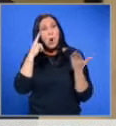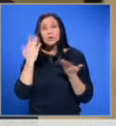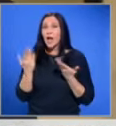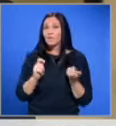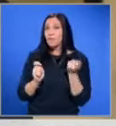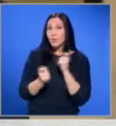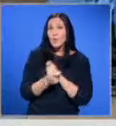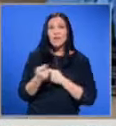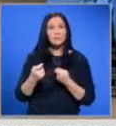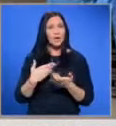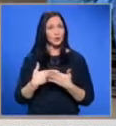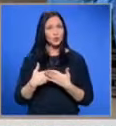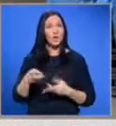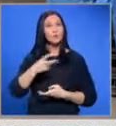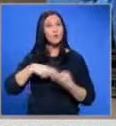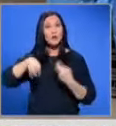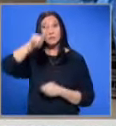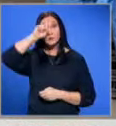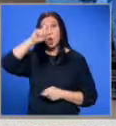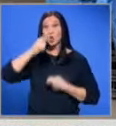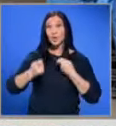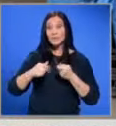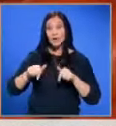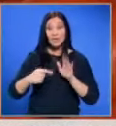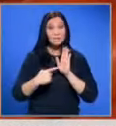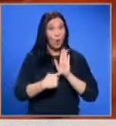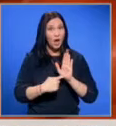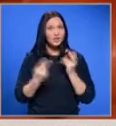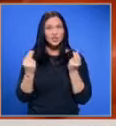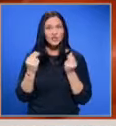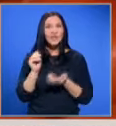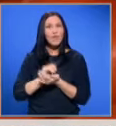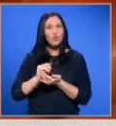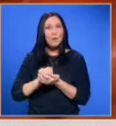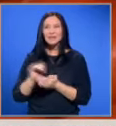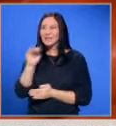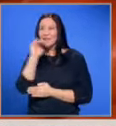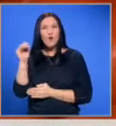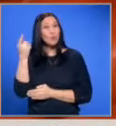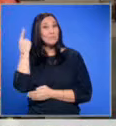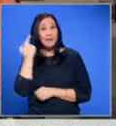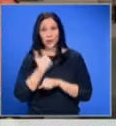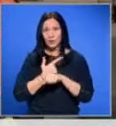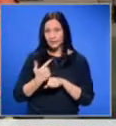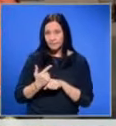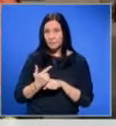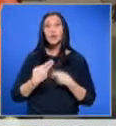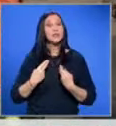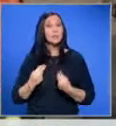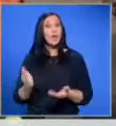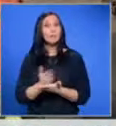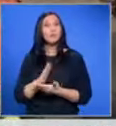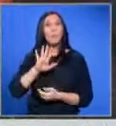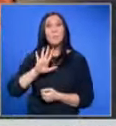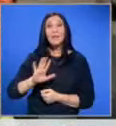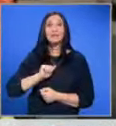какви изменения в пазарно отношение. Проверката по столичните пазари днес показва, че цените на доматите са на нивата от миналата седмица и се продават